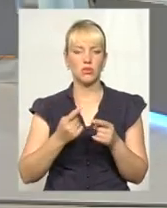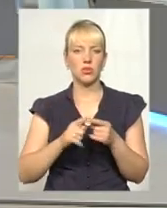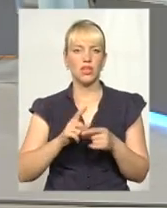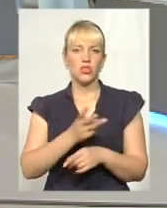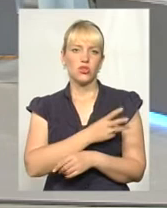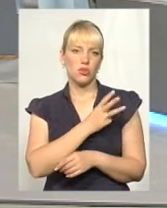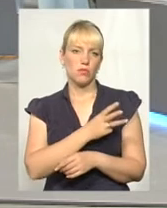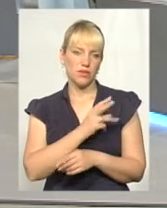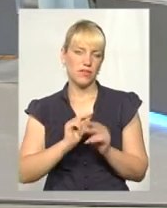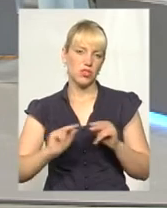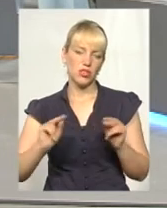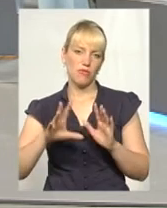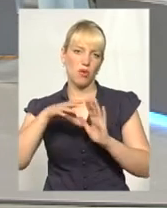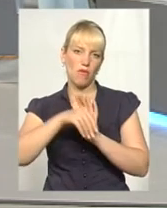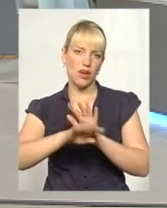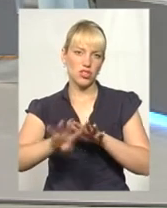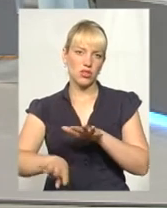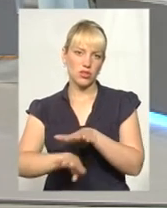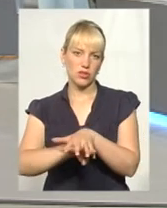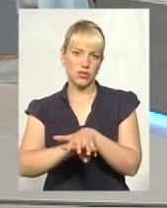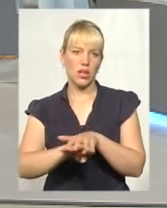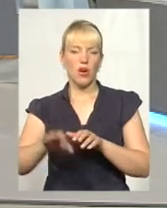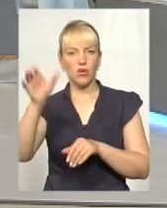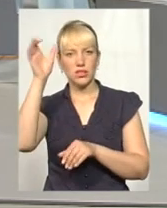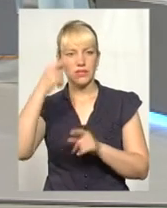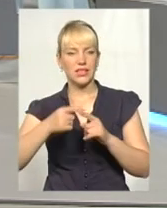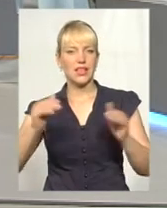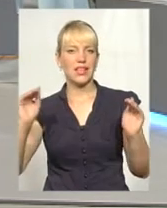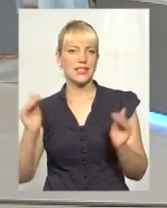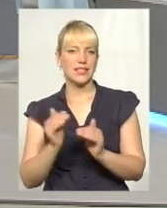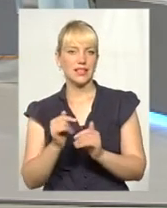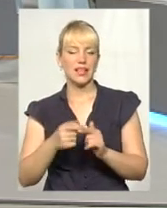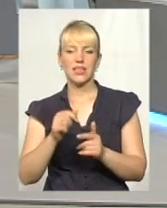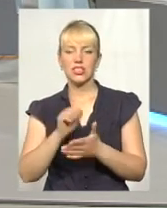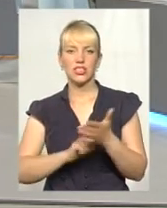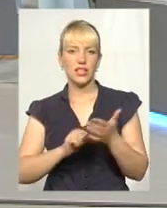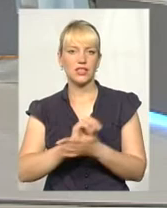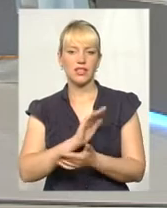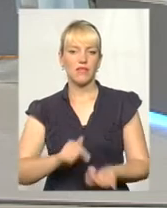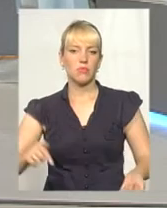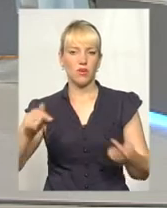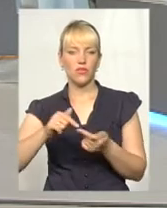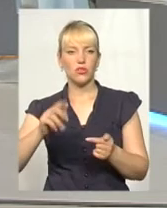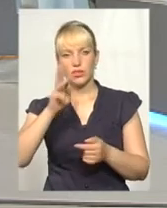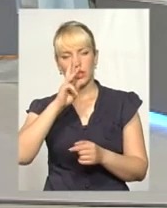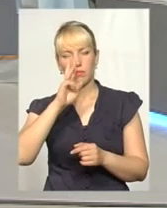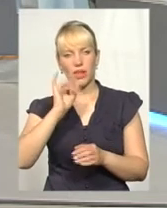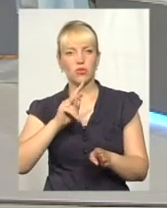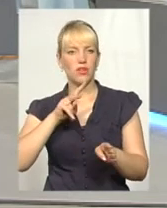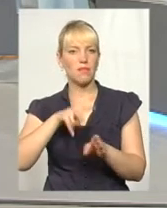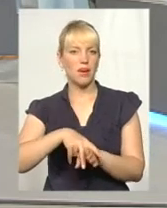вчителів до впровадження інклюзивної освіти низька через невідповідну заробітну платню і перевантаження.